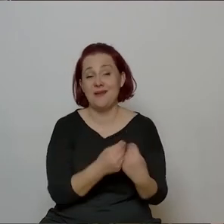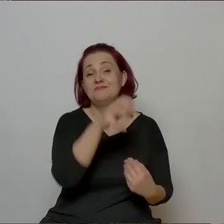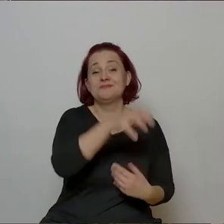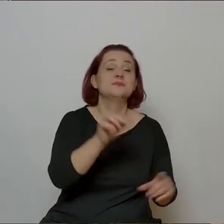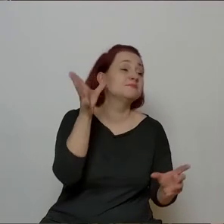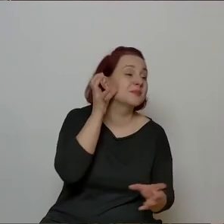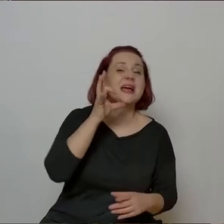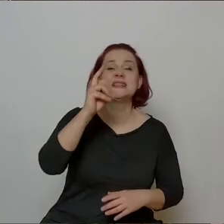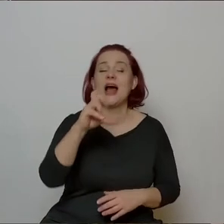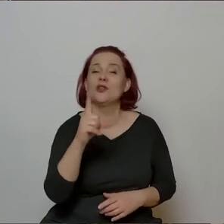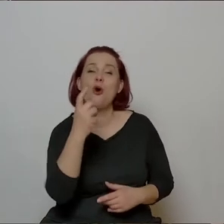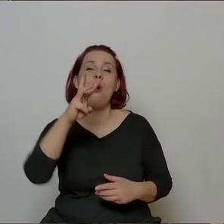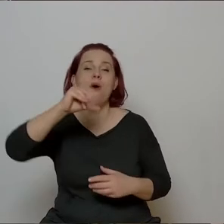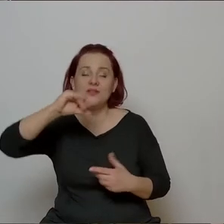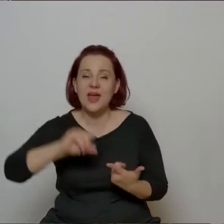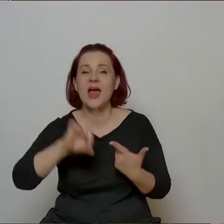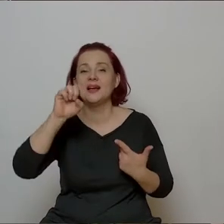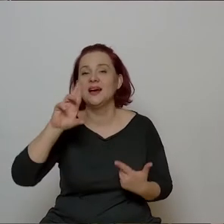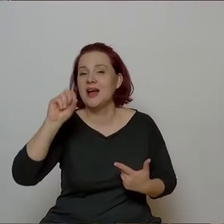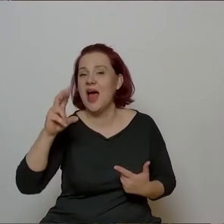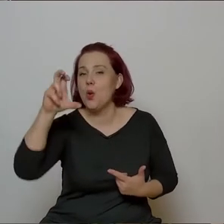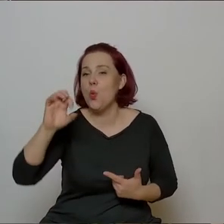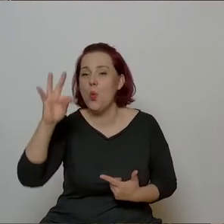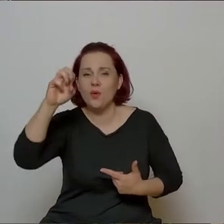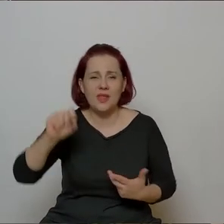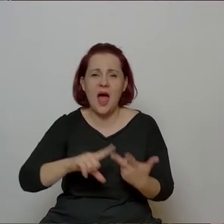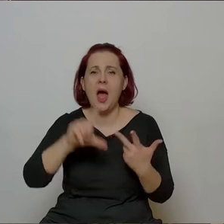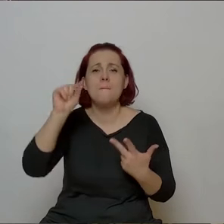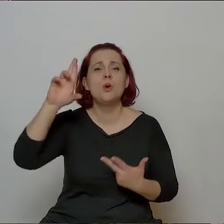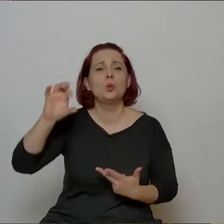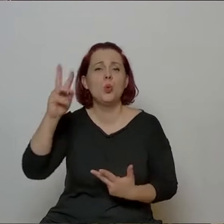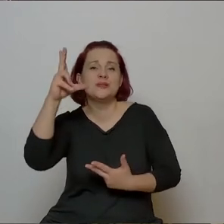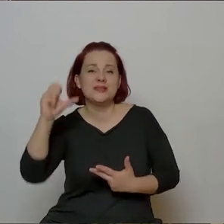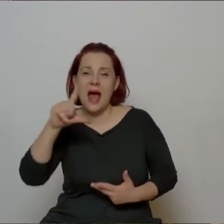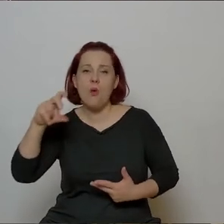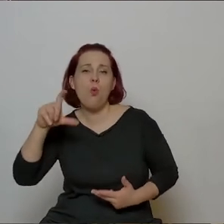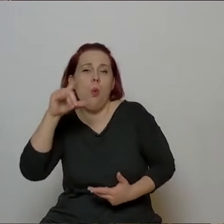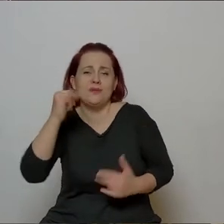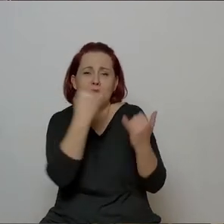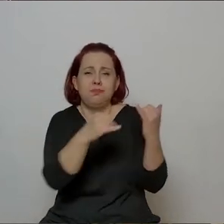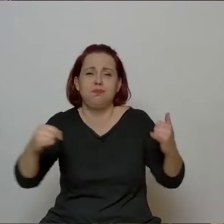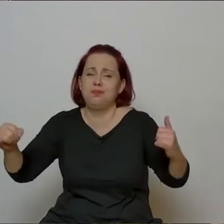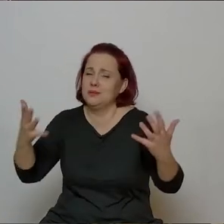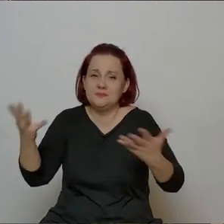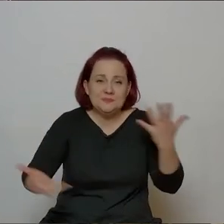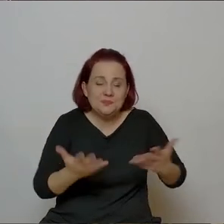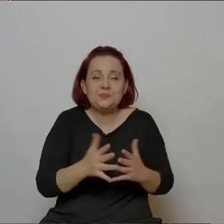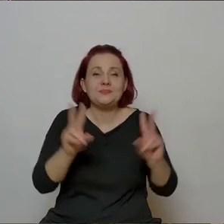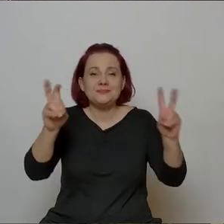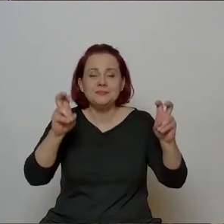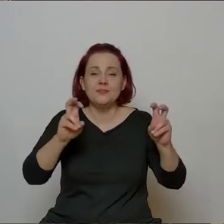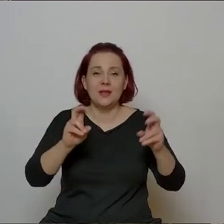przy Grechucie, przy Łucji Prus, śpiewającej piosenkę w żółtych, łomieniach liści. Do tego myśmy